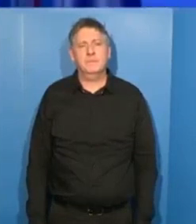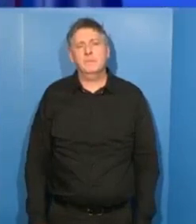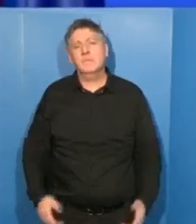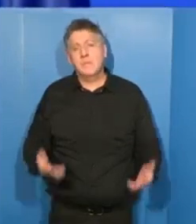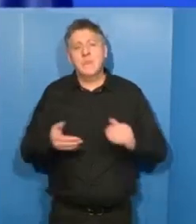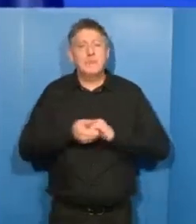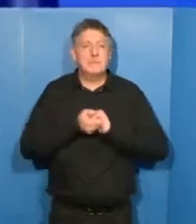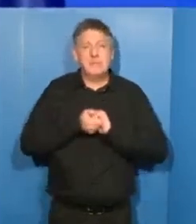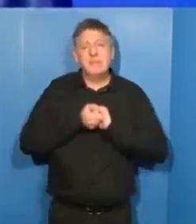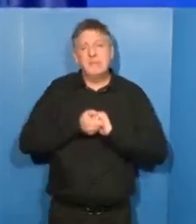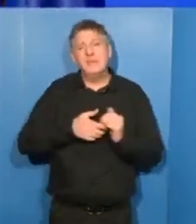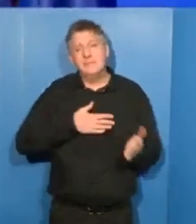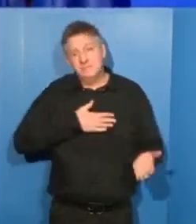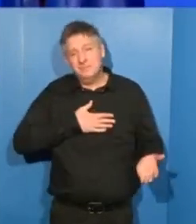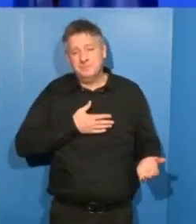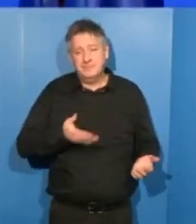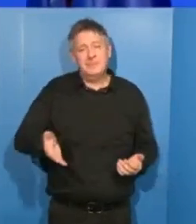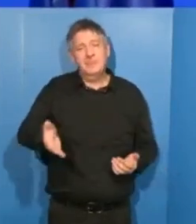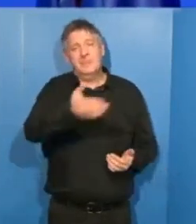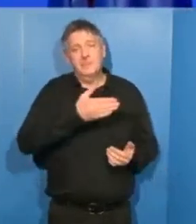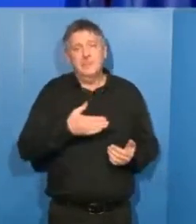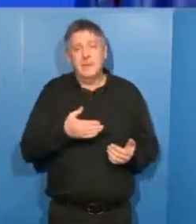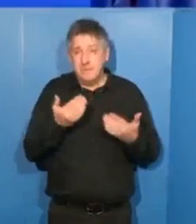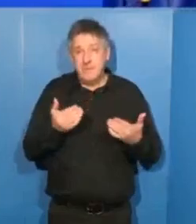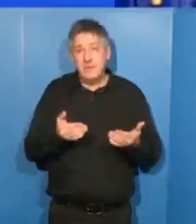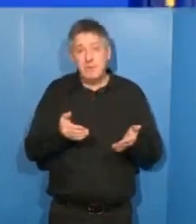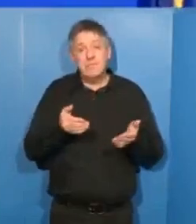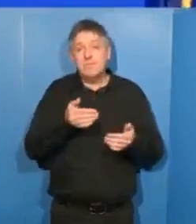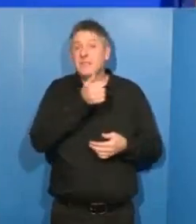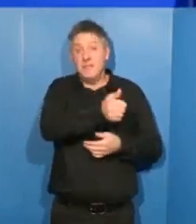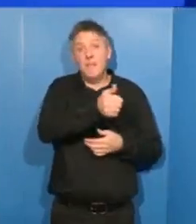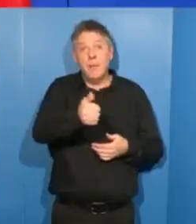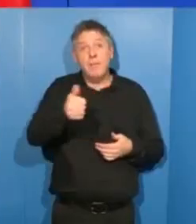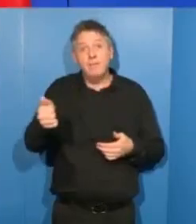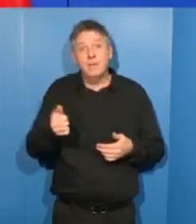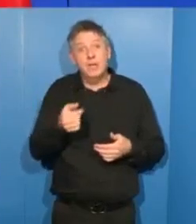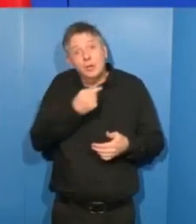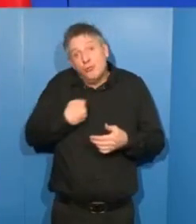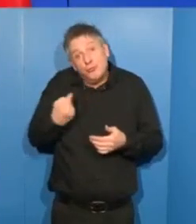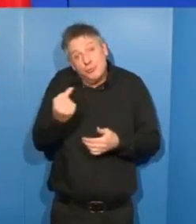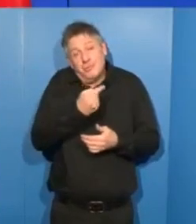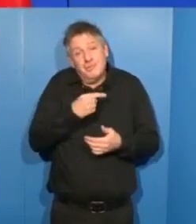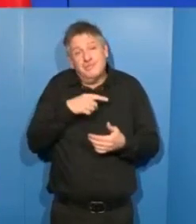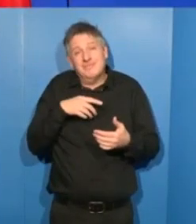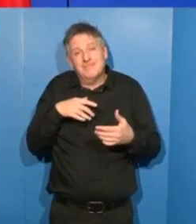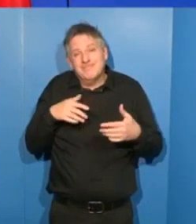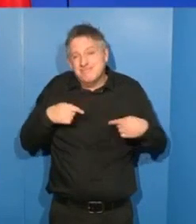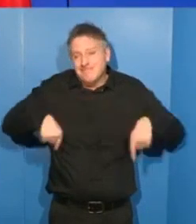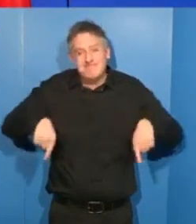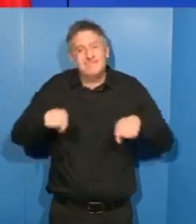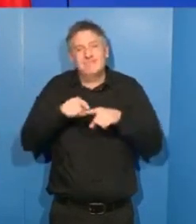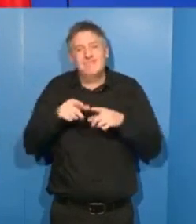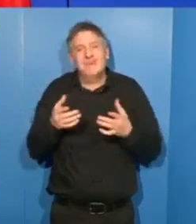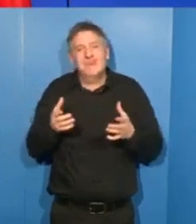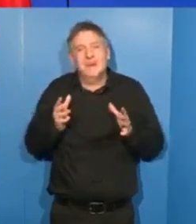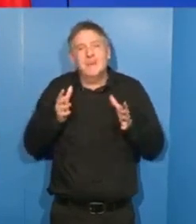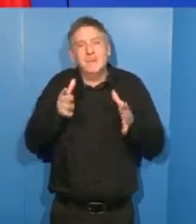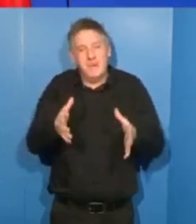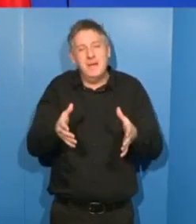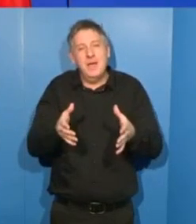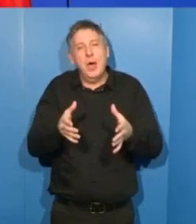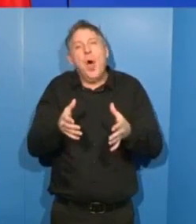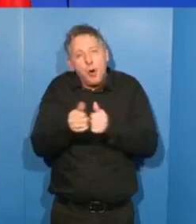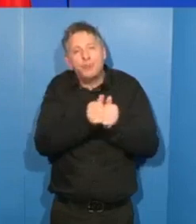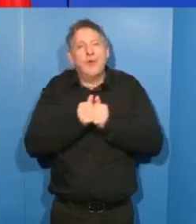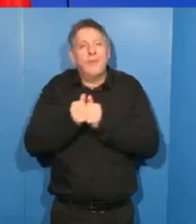Alors, mes amis, cela signifie que ça ne dépend plus que de vous, de moi un peu, de nous tous, en fait. Et on va le faire ensemble.